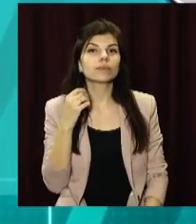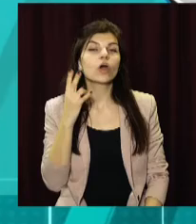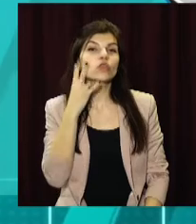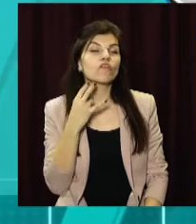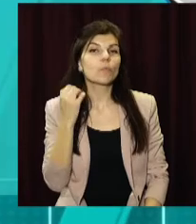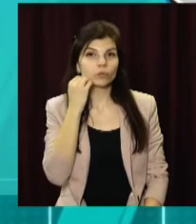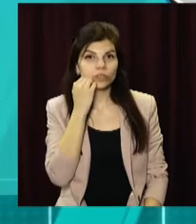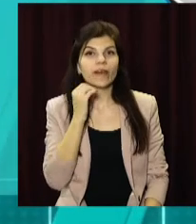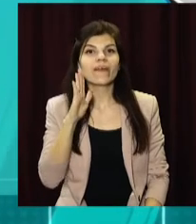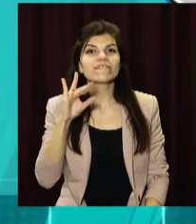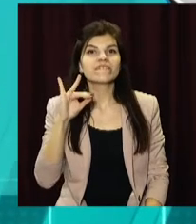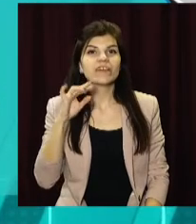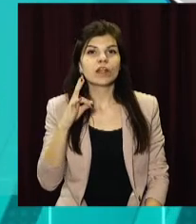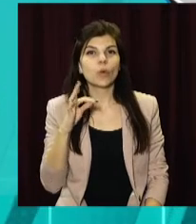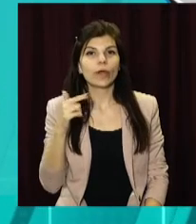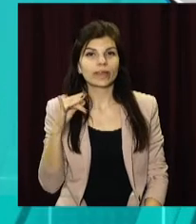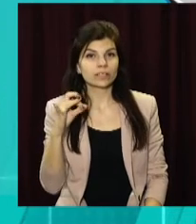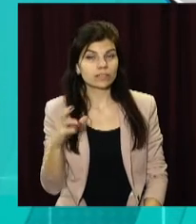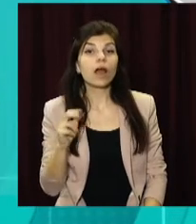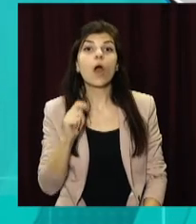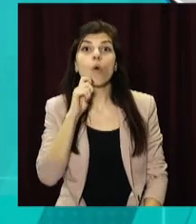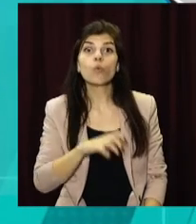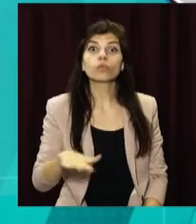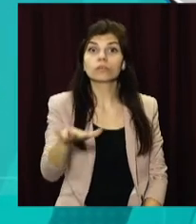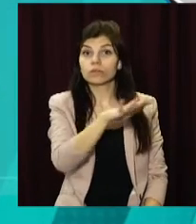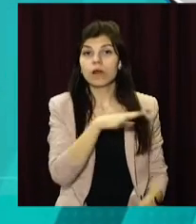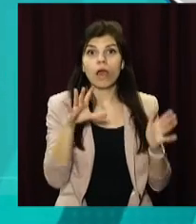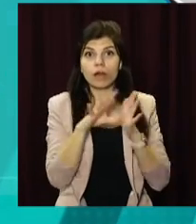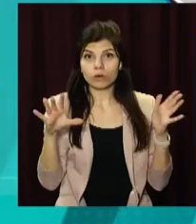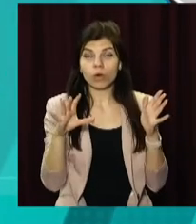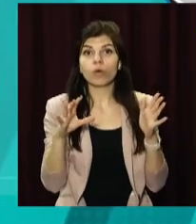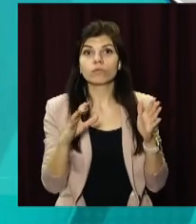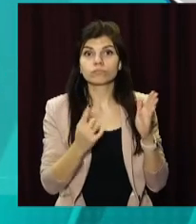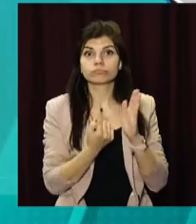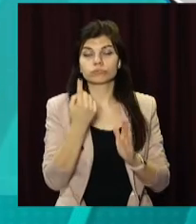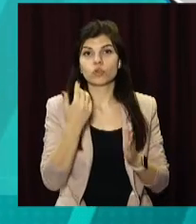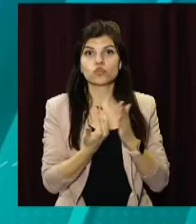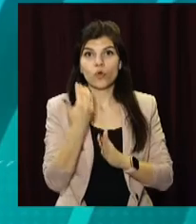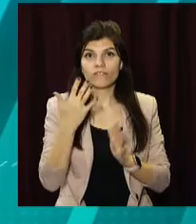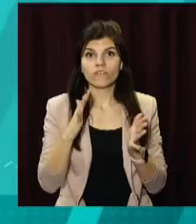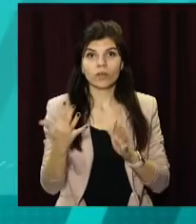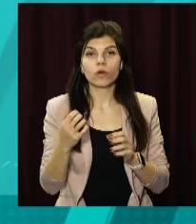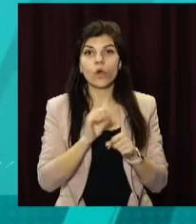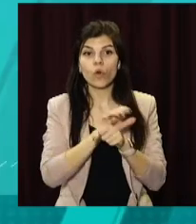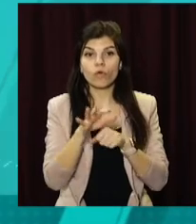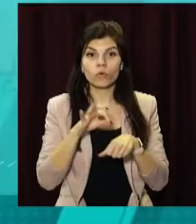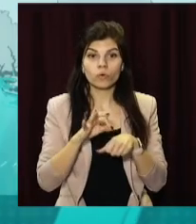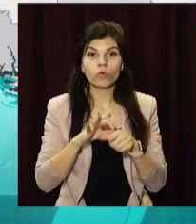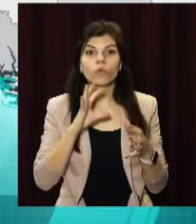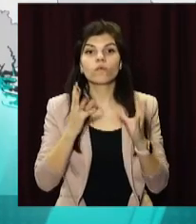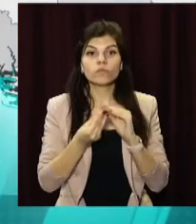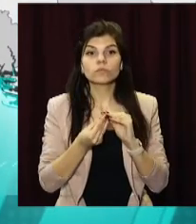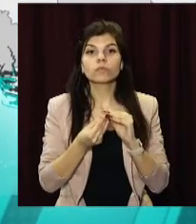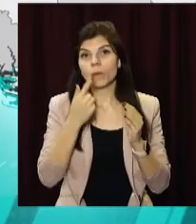Новомосковську. А от в Україні за попередню добу зафіксовано антирекорд за кількістю нових випадків коронавірусу. Загалом